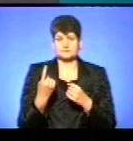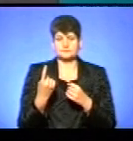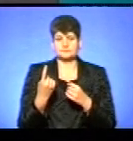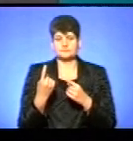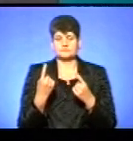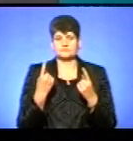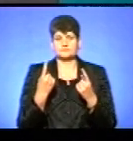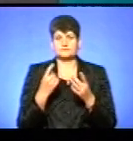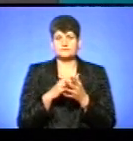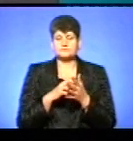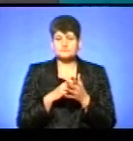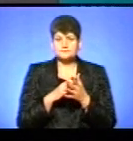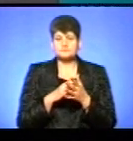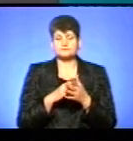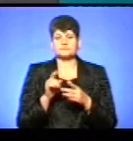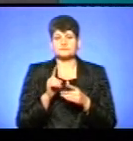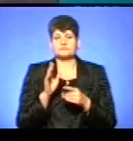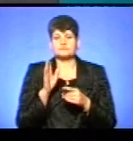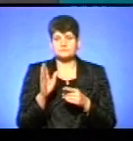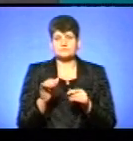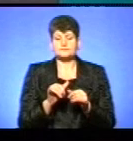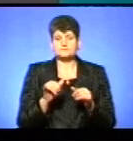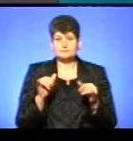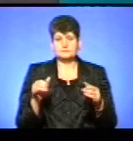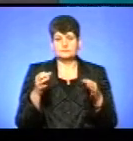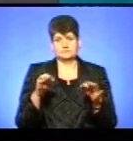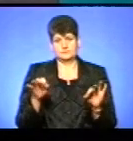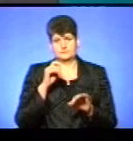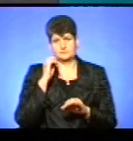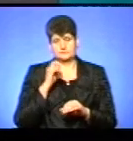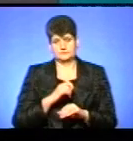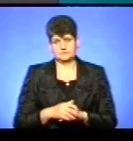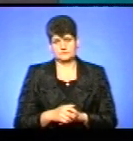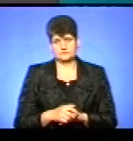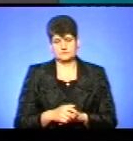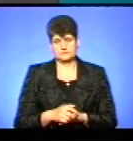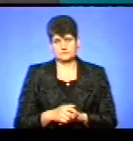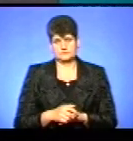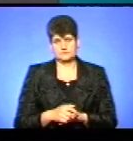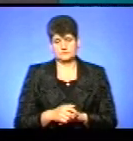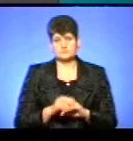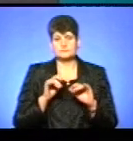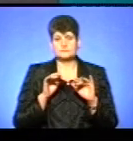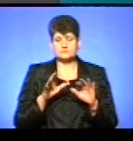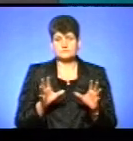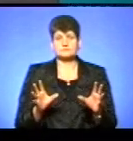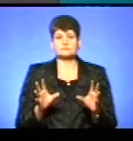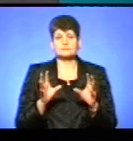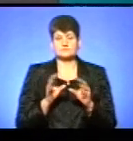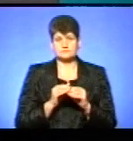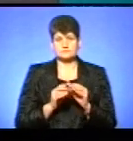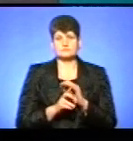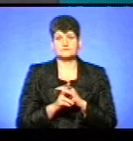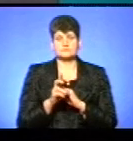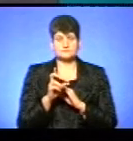у фундамент постання і розвитку незалежної України. Але все ж таки процес об'єднання церков,